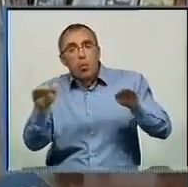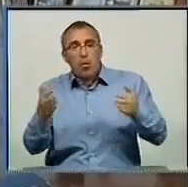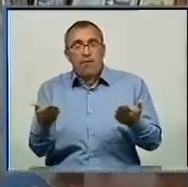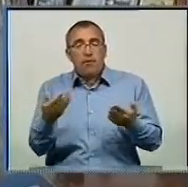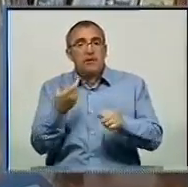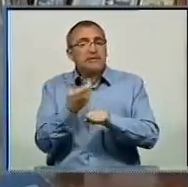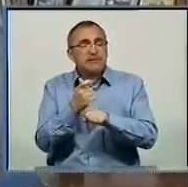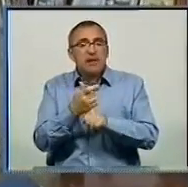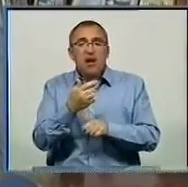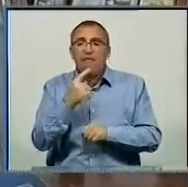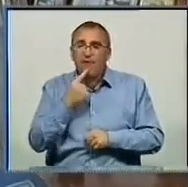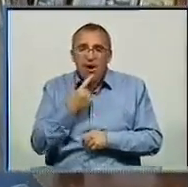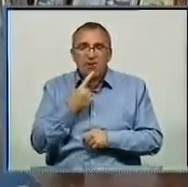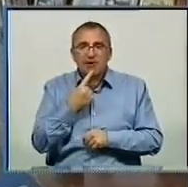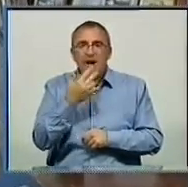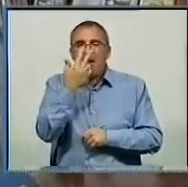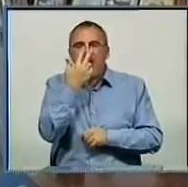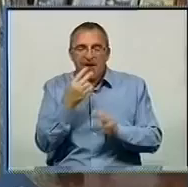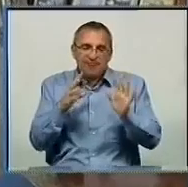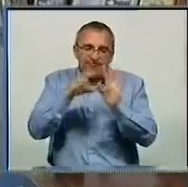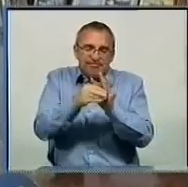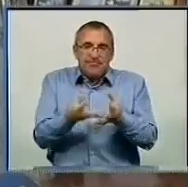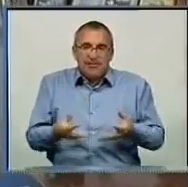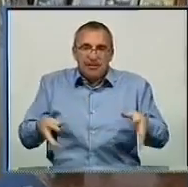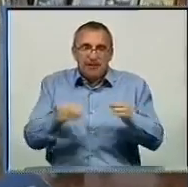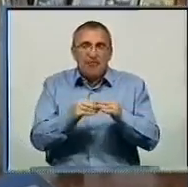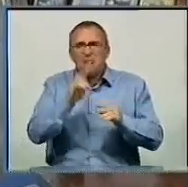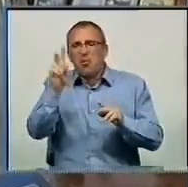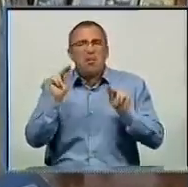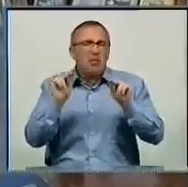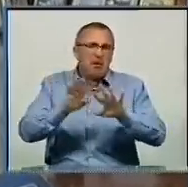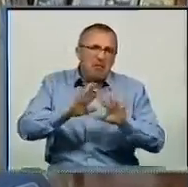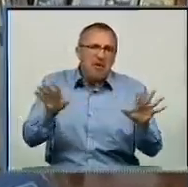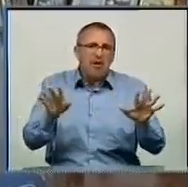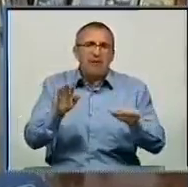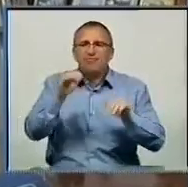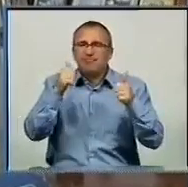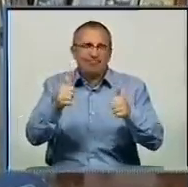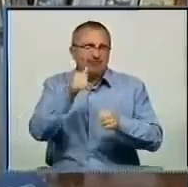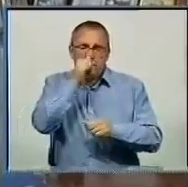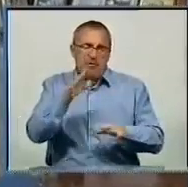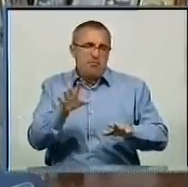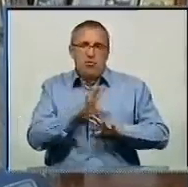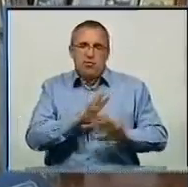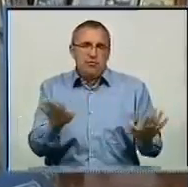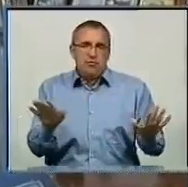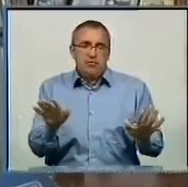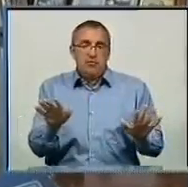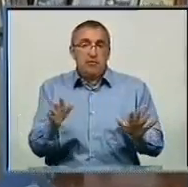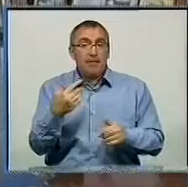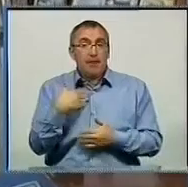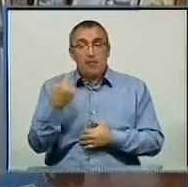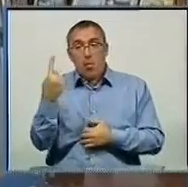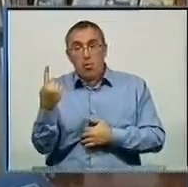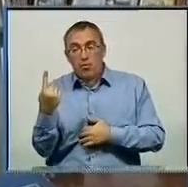Це важко. Адаптація в сім'ях. Це правда. Може, хто буде казати, що це неправда, у мене все гладко. Такого не може бути. Тому що взяти з одної